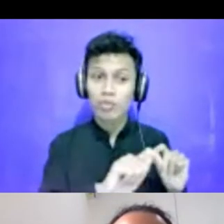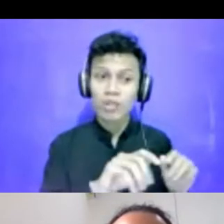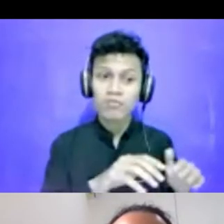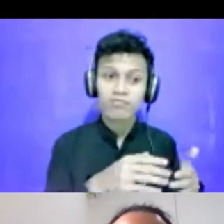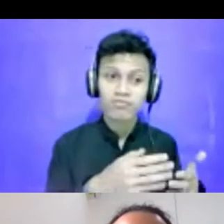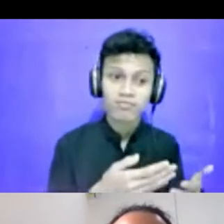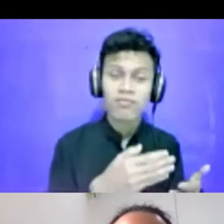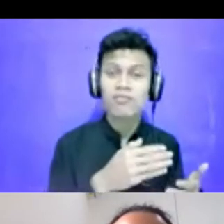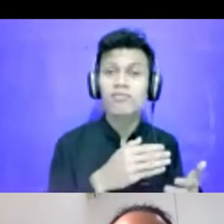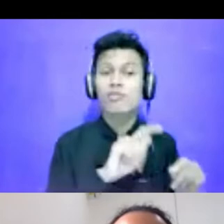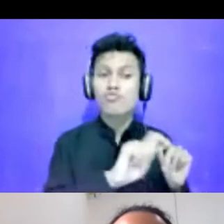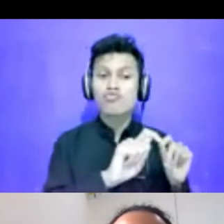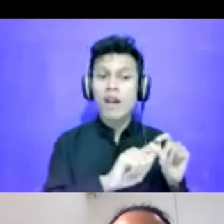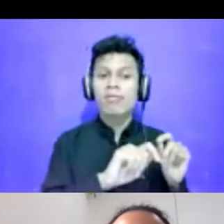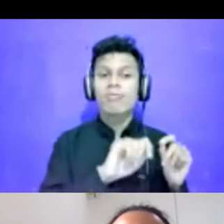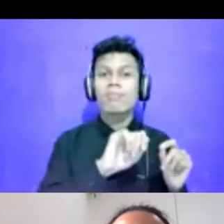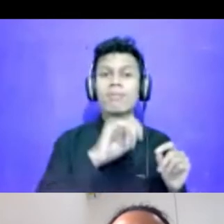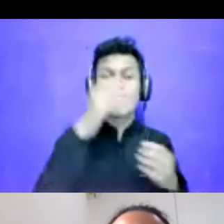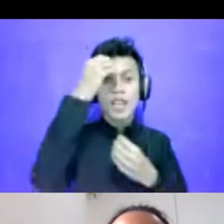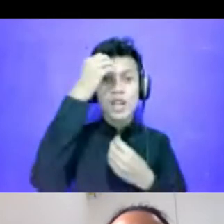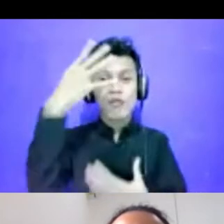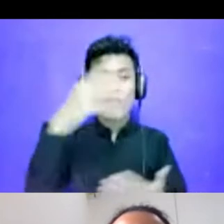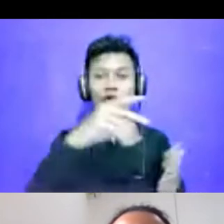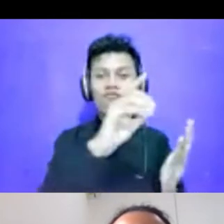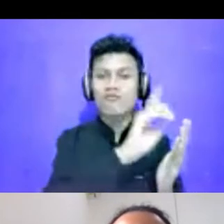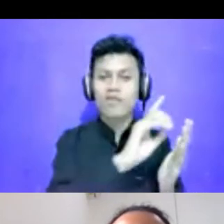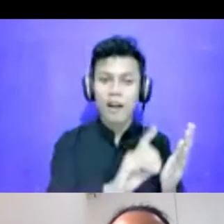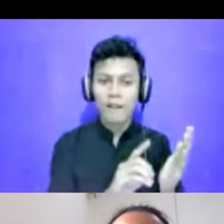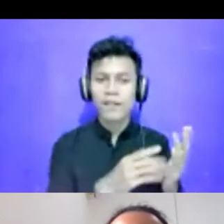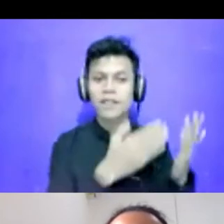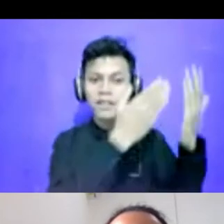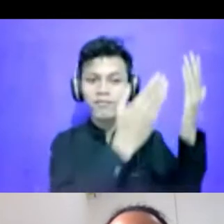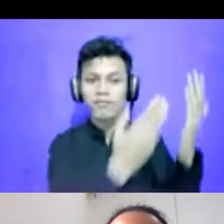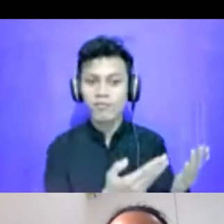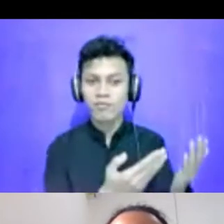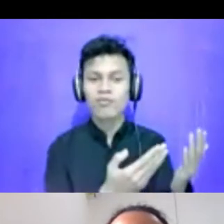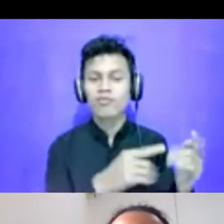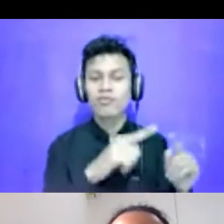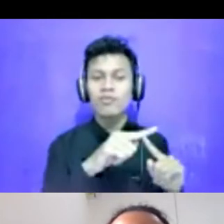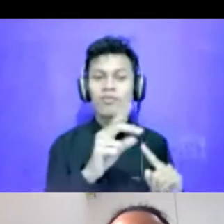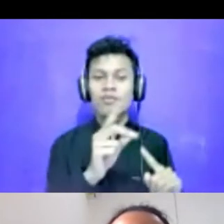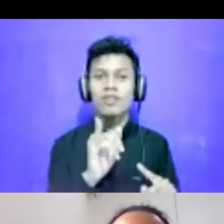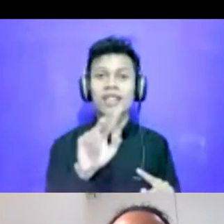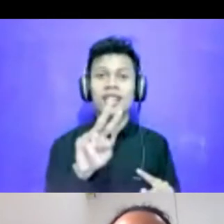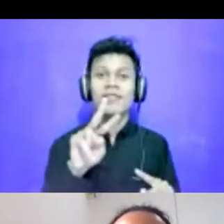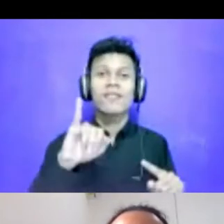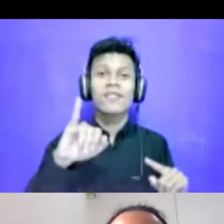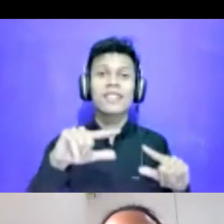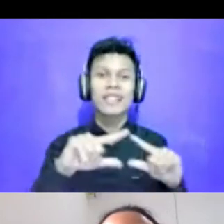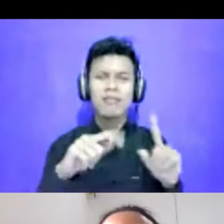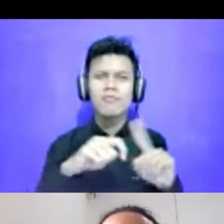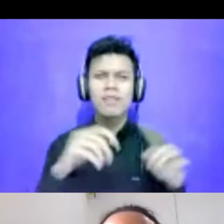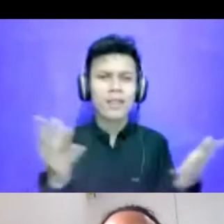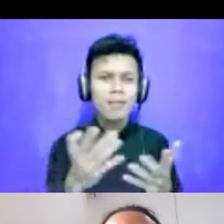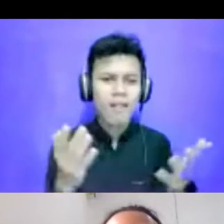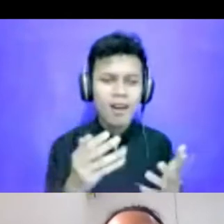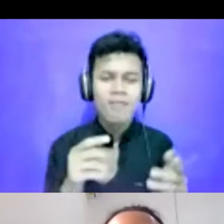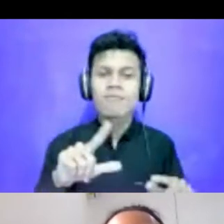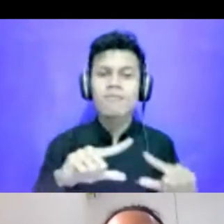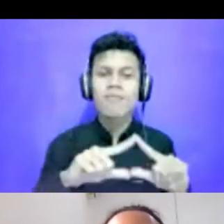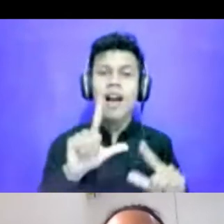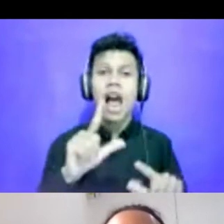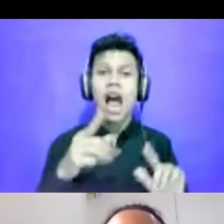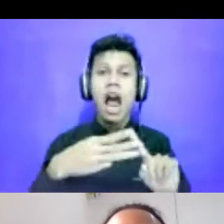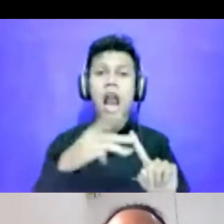infografis. Yang ini adalah trivia-trivia dari album-album mereka yang bentuknya adalah